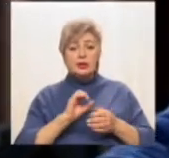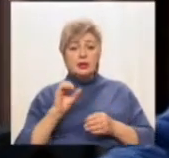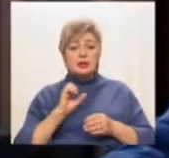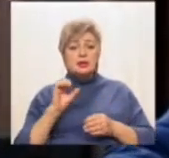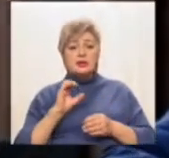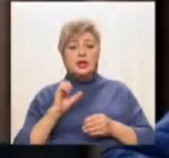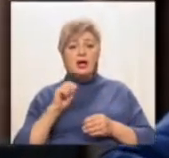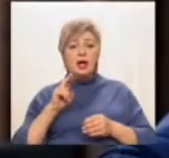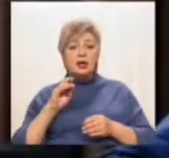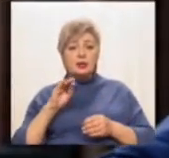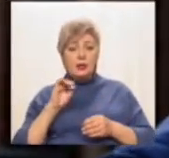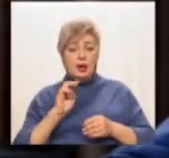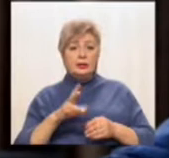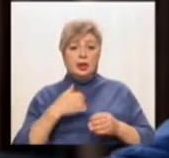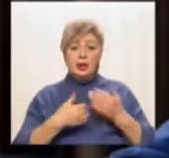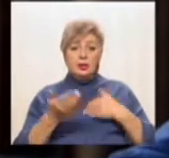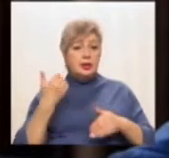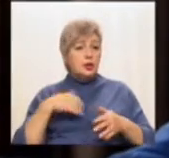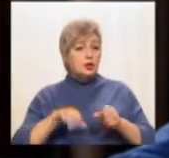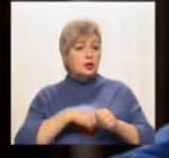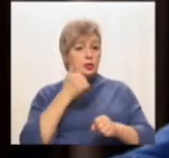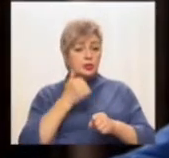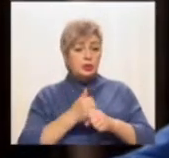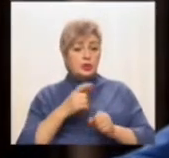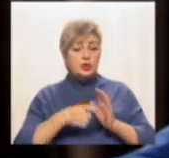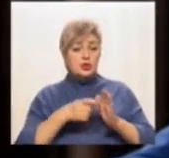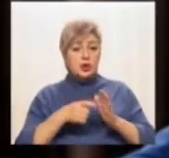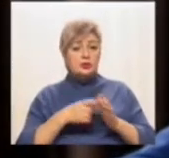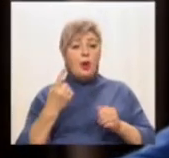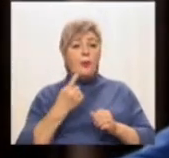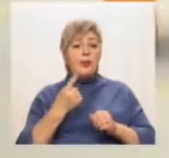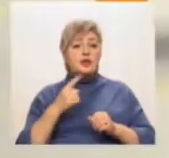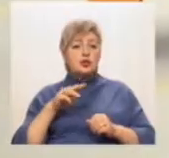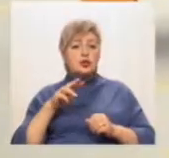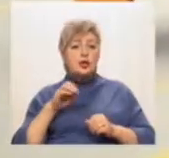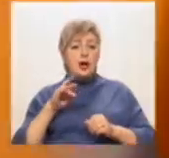Василь Снігур до цього призначення очолював шахтоправління ДТЕК «Першотравенське».